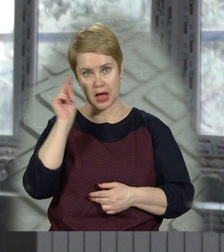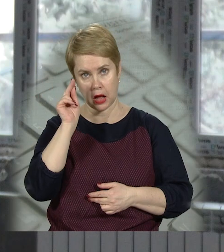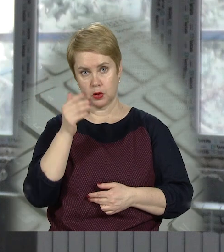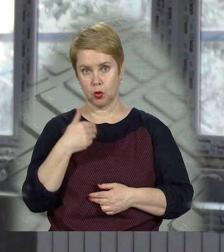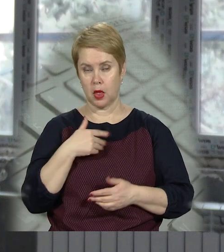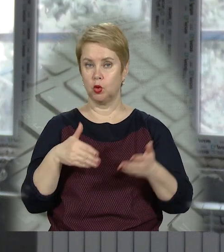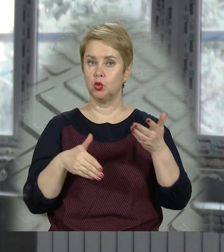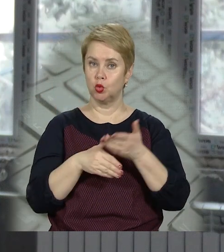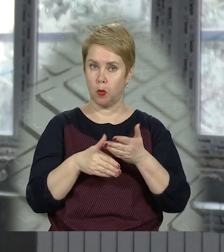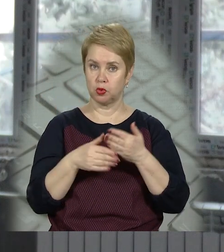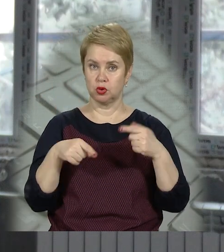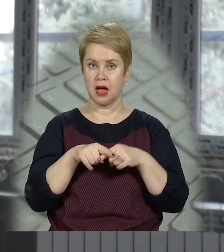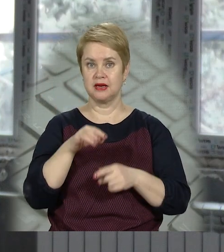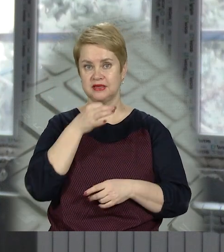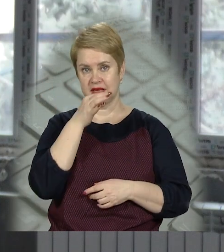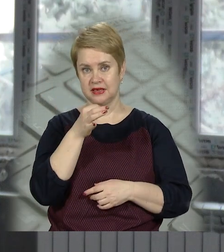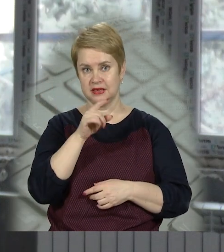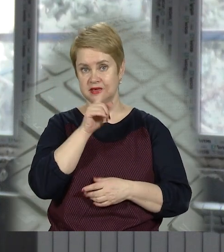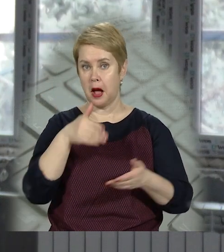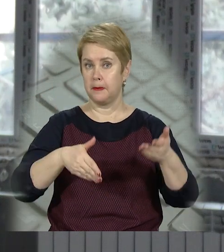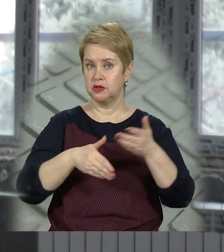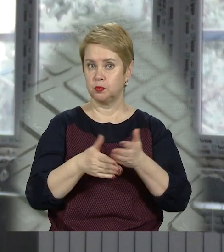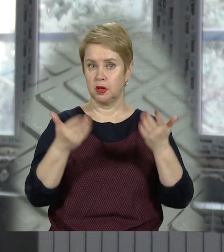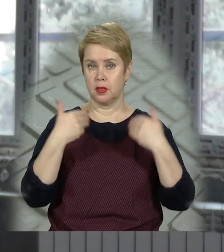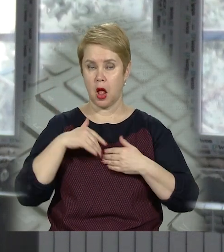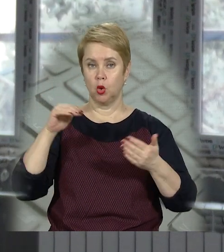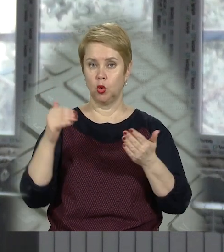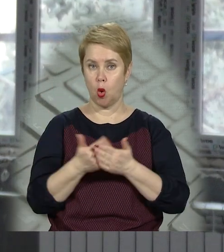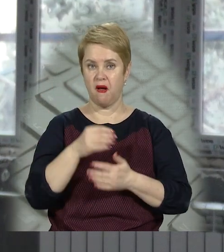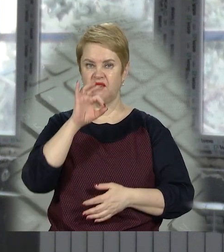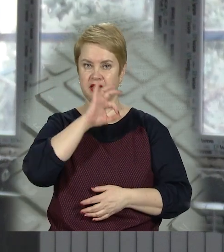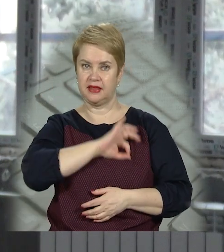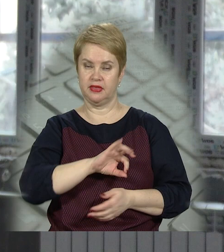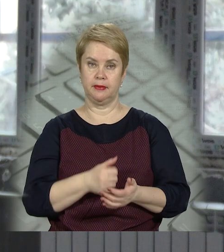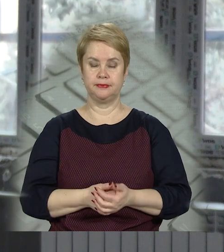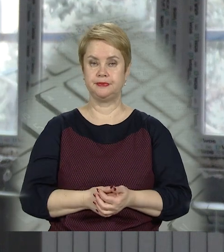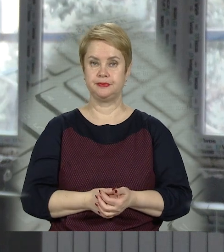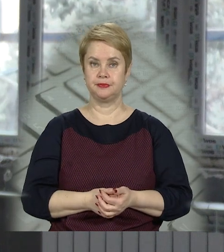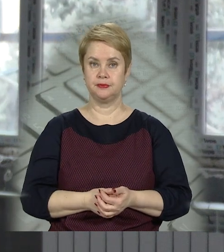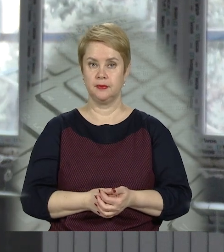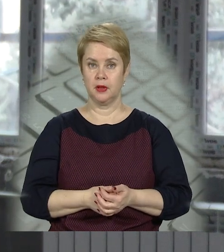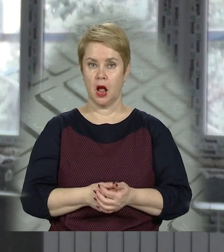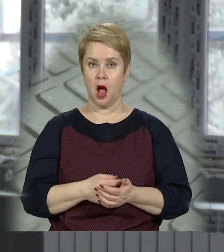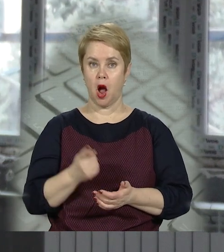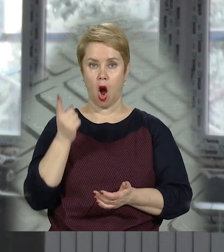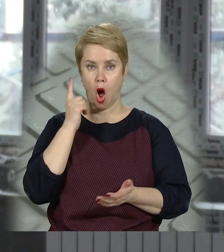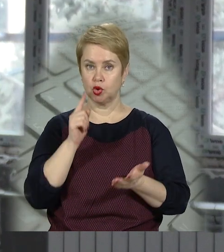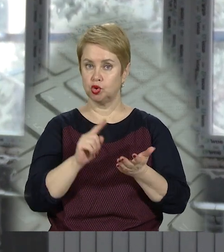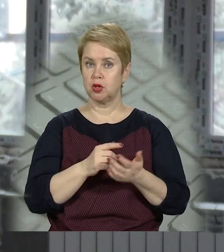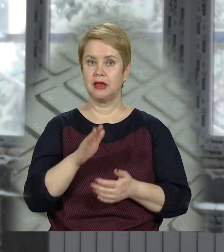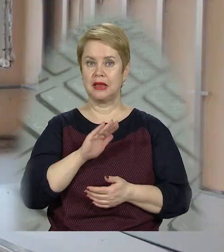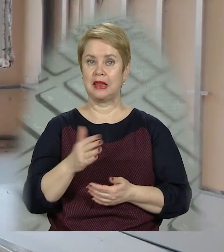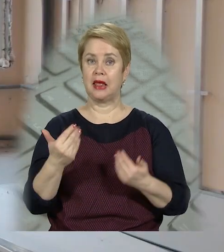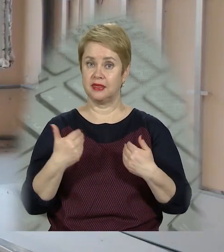допоможуть, так сказати, забезпечать нас новими ефективними гаджетами і